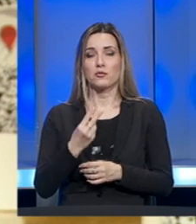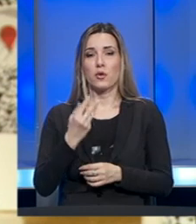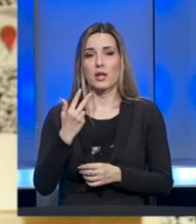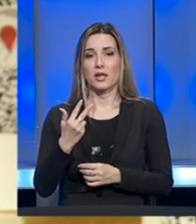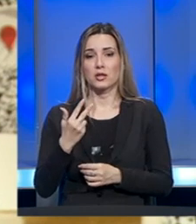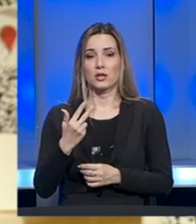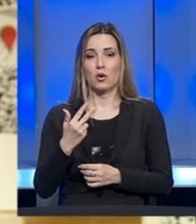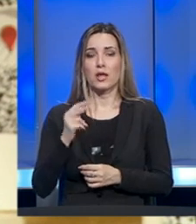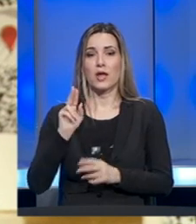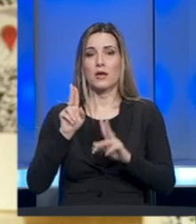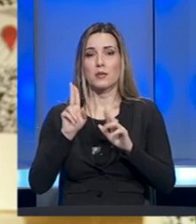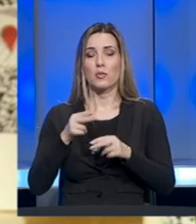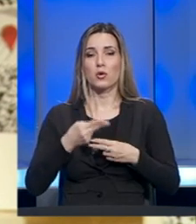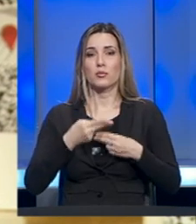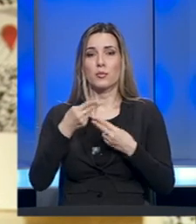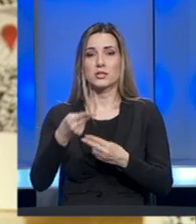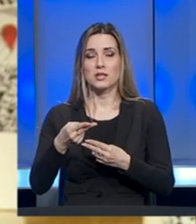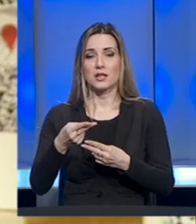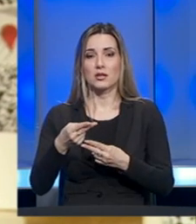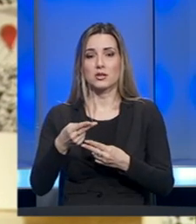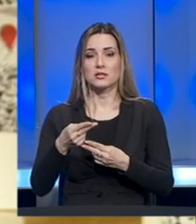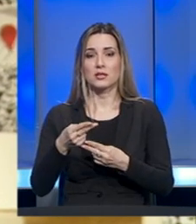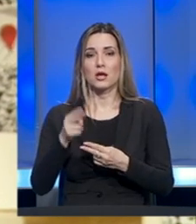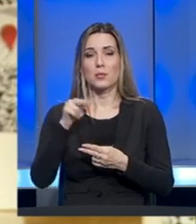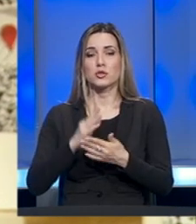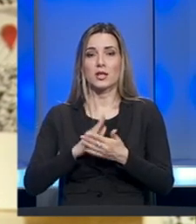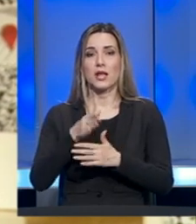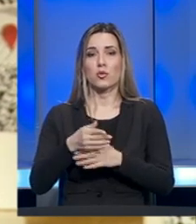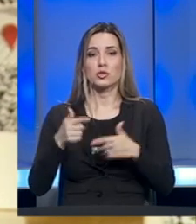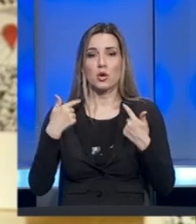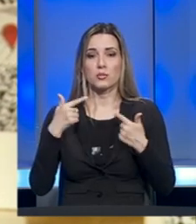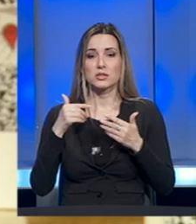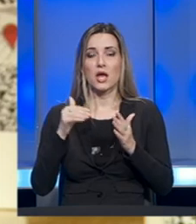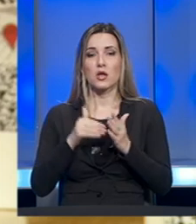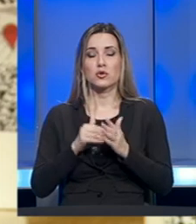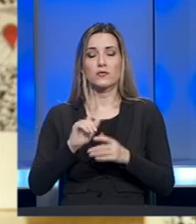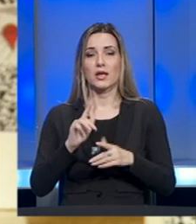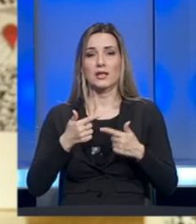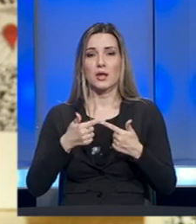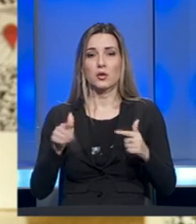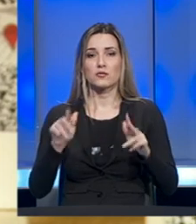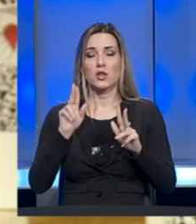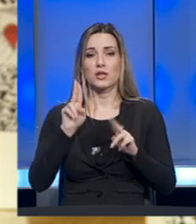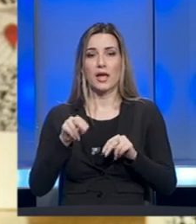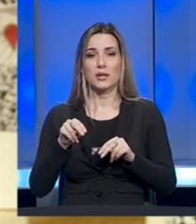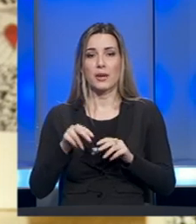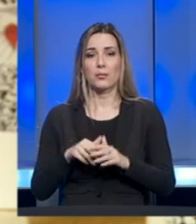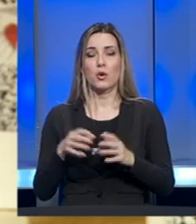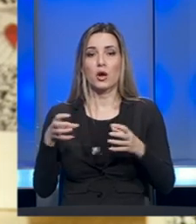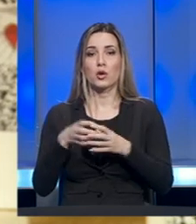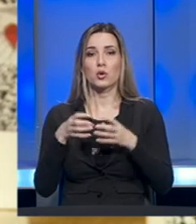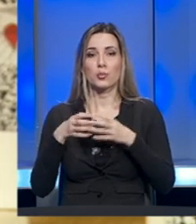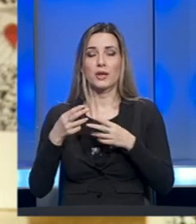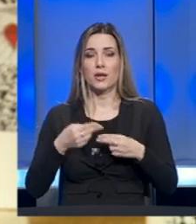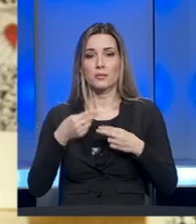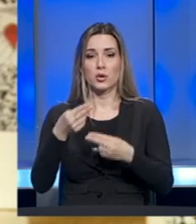troje posjetilaca može da uđe u muze, još uvijek nam nije dozvoljeno da imamo grupne